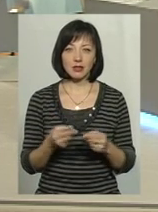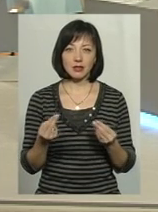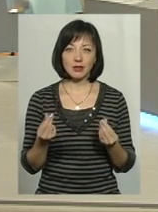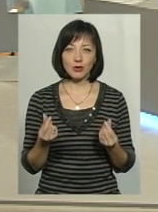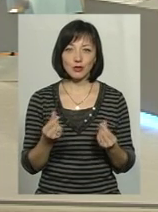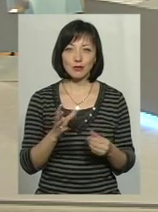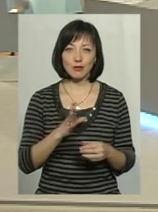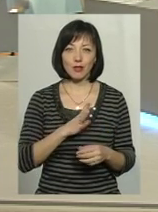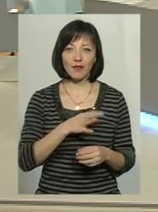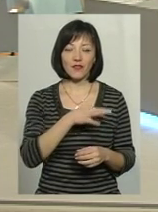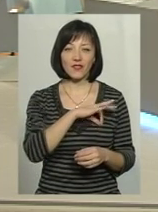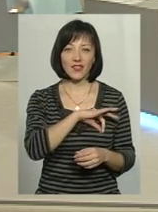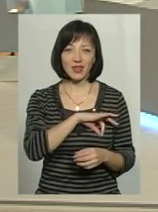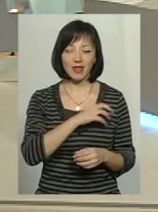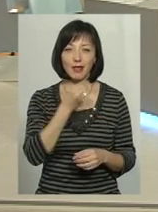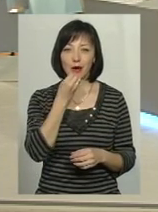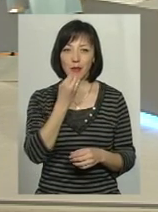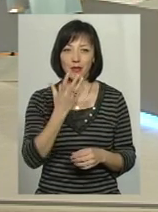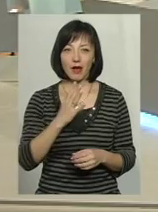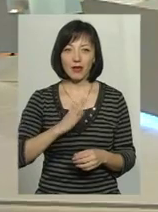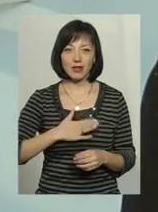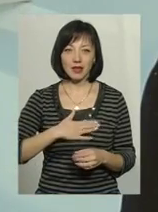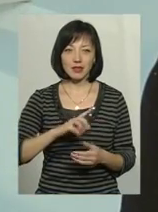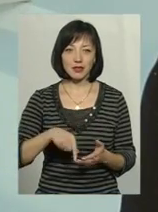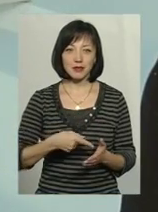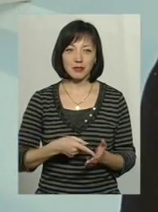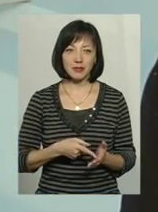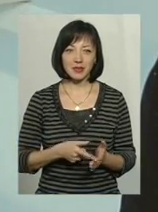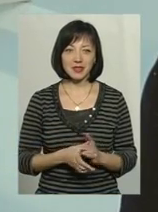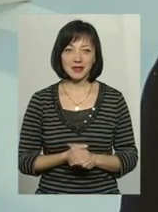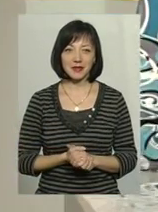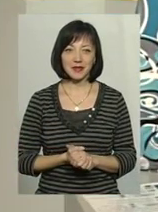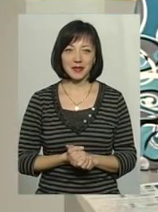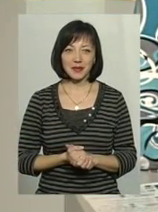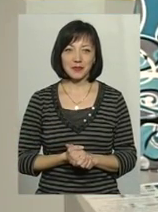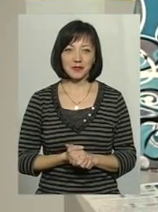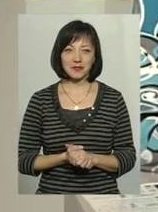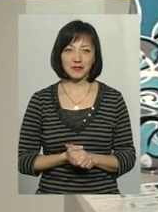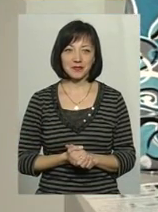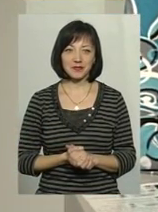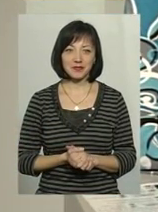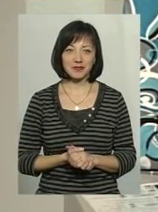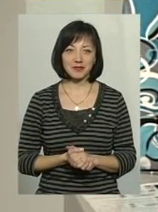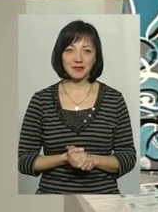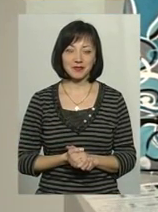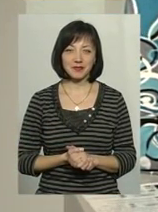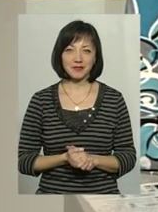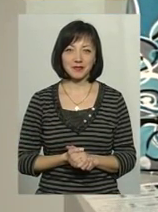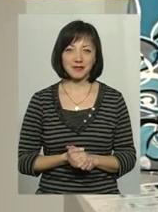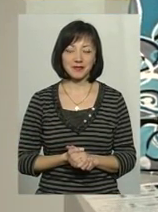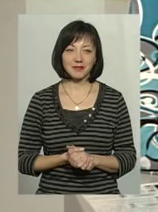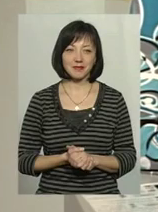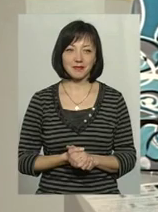були використані на благо нашого міста? Будь ласка. Дякую за запитання. Шановні гості, будь ласка.